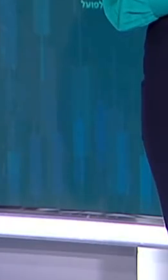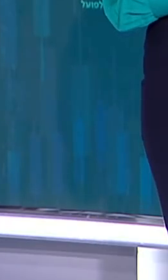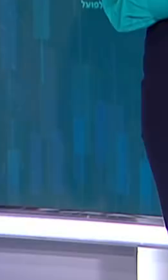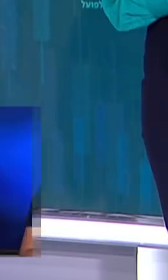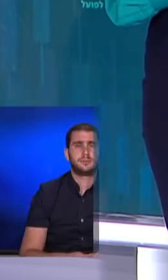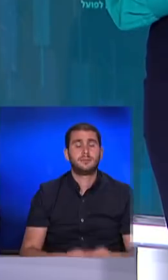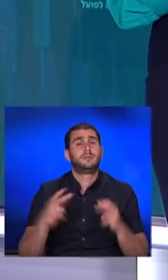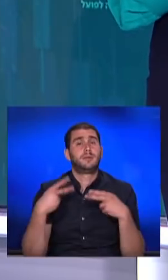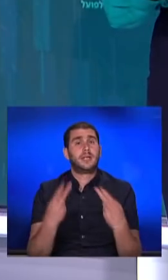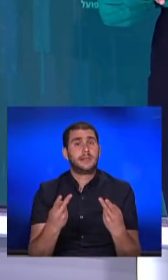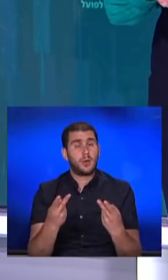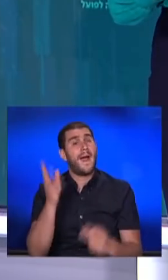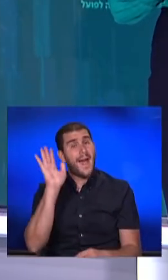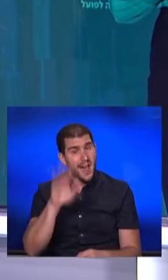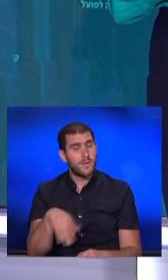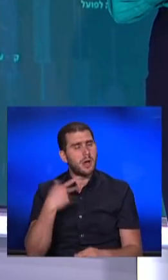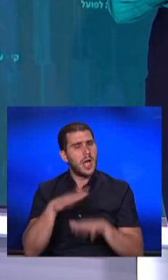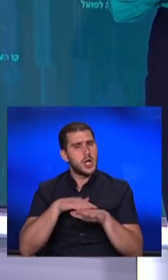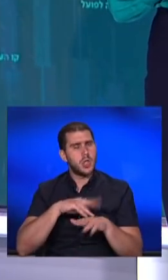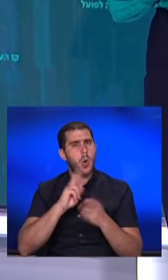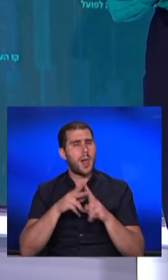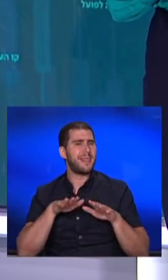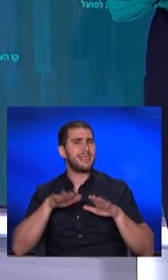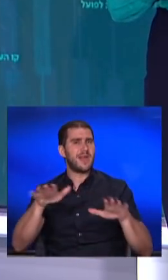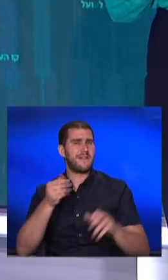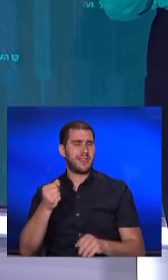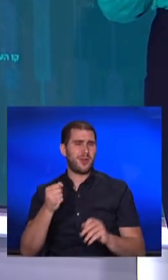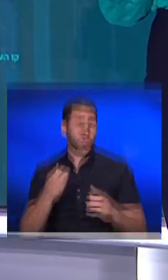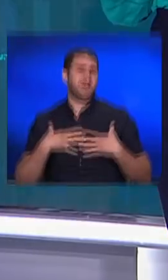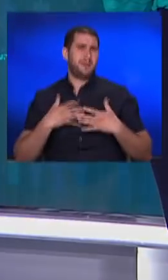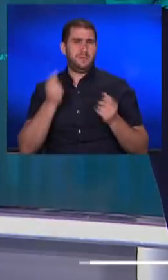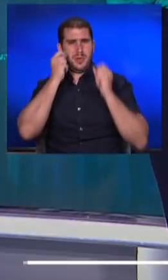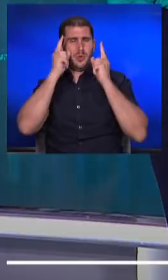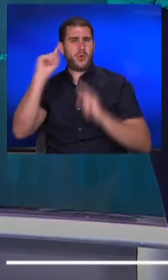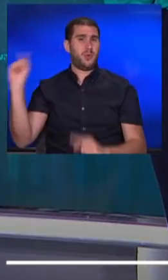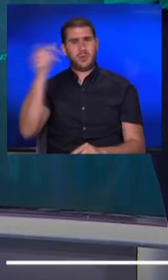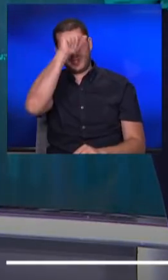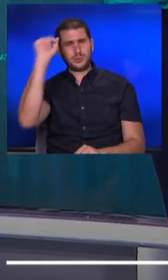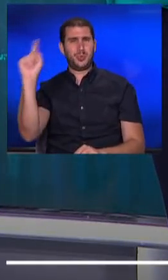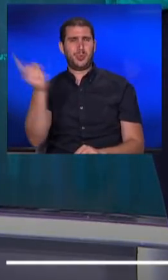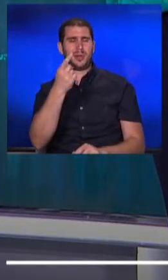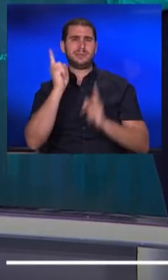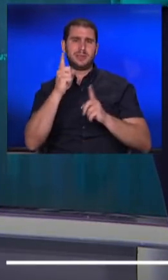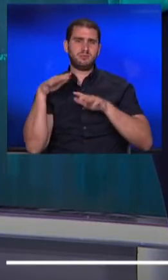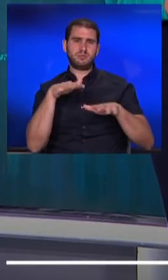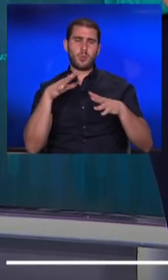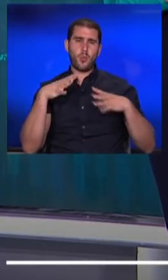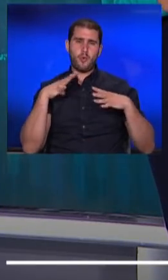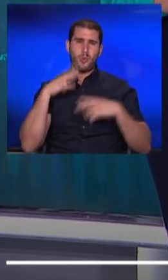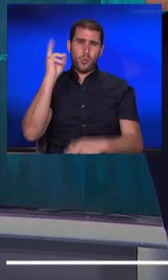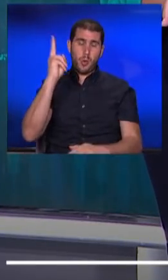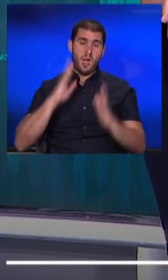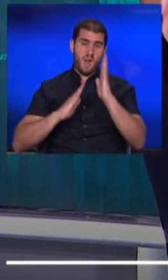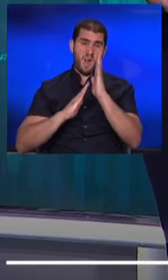חזרנו. אז למרות שהיה נדמה שעולם התעופה והתיירות קם לתחייה, שהקיץ של כולנו אמור להיות עמוס בחופשות בחול, העלייה